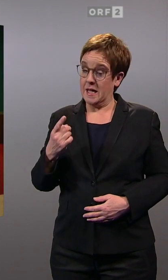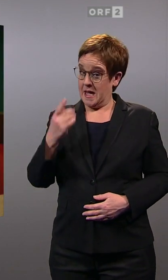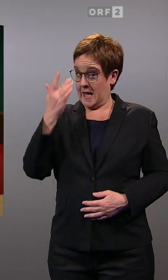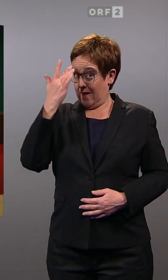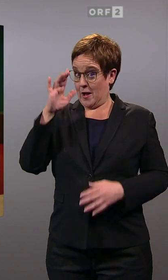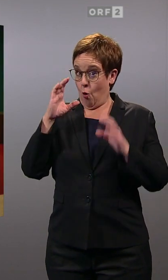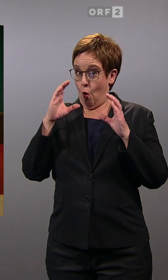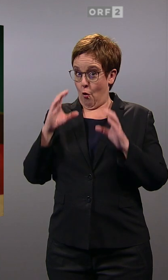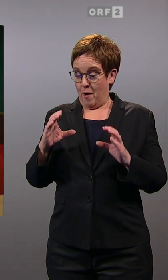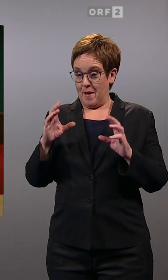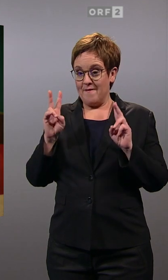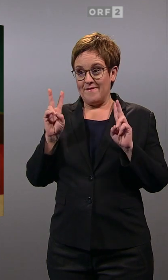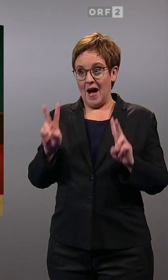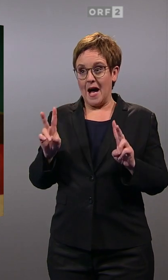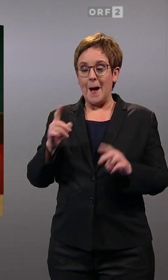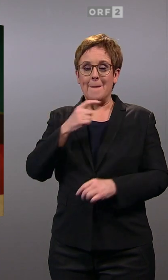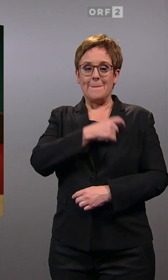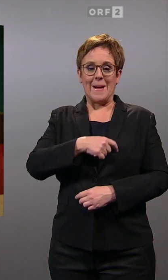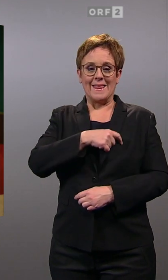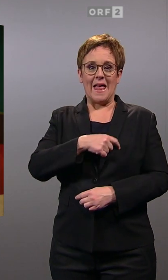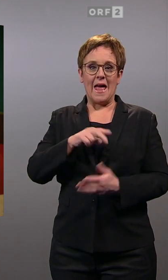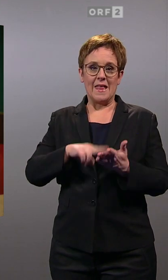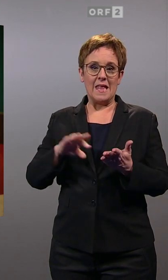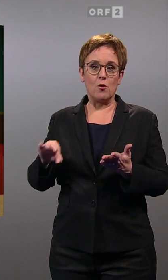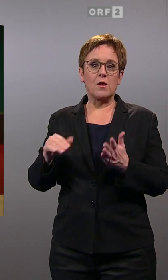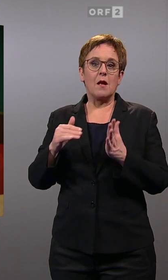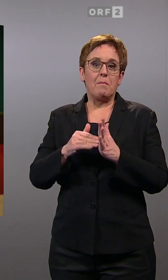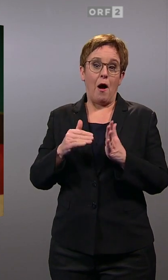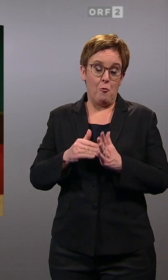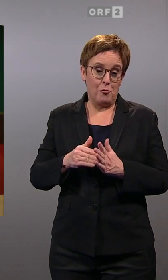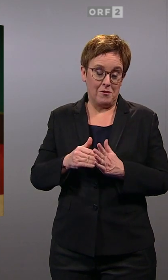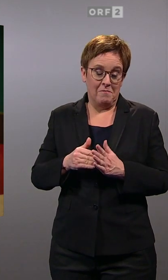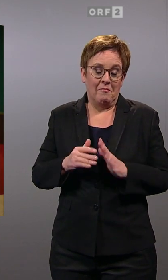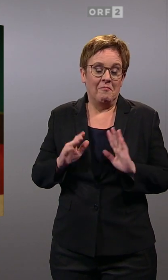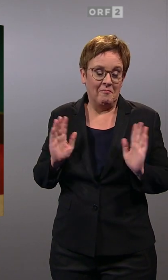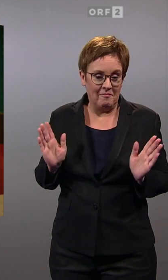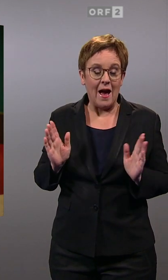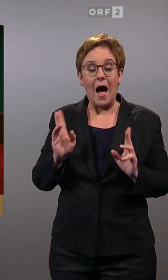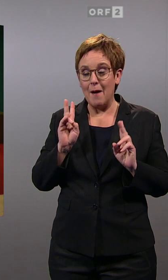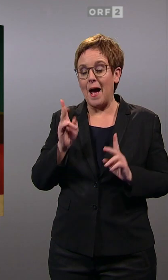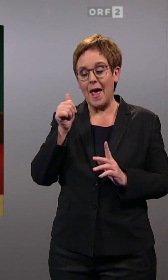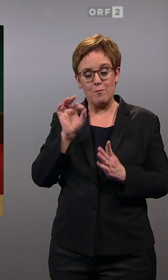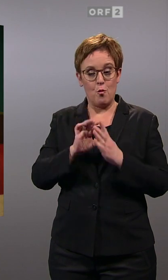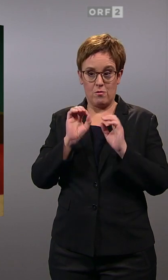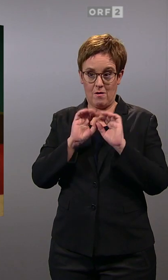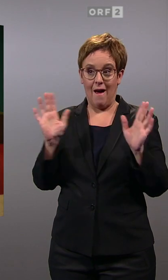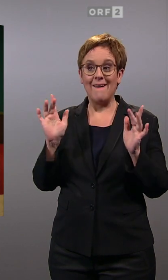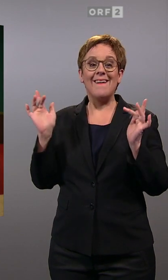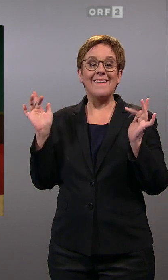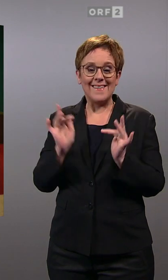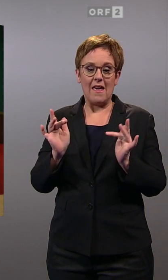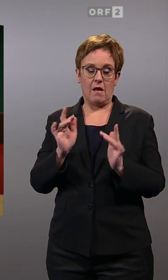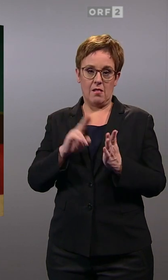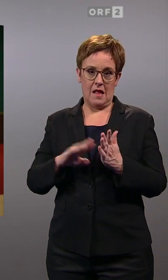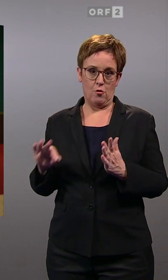ÖVP wirklich die Partei in Niederösterreich braucht. Aber eines ist gewiss, gegen die Partei in